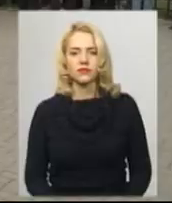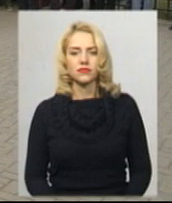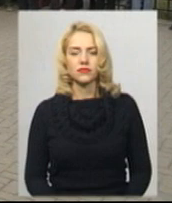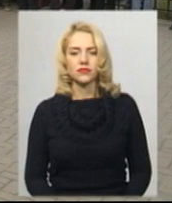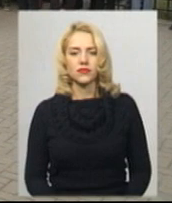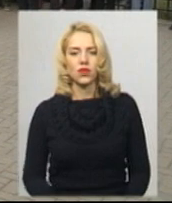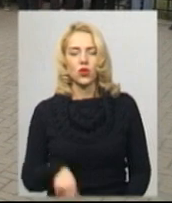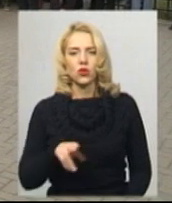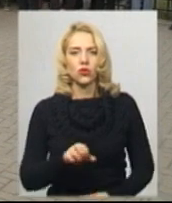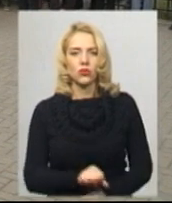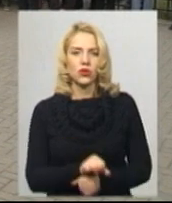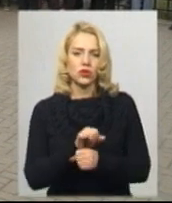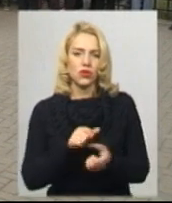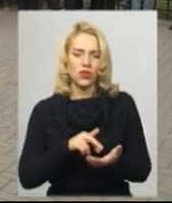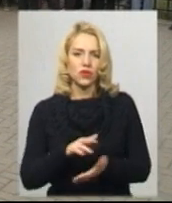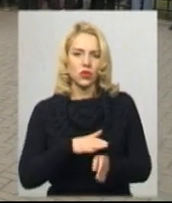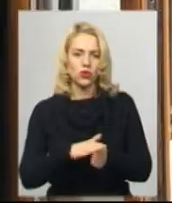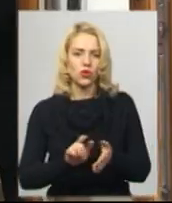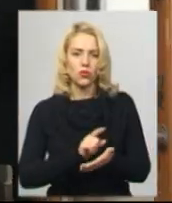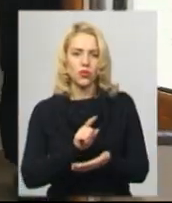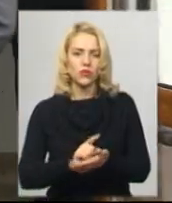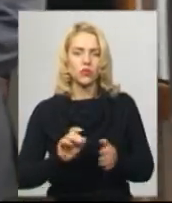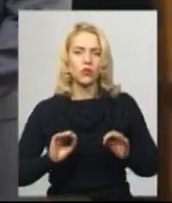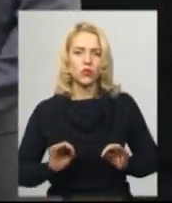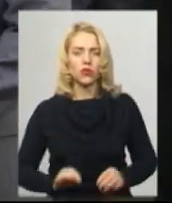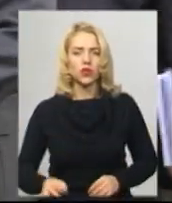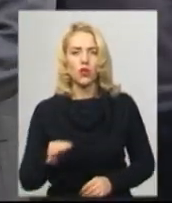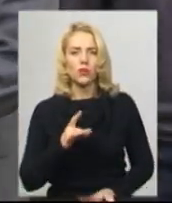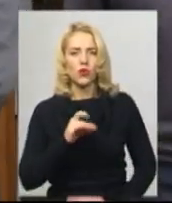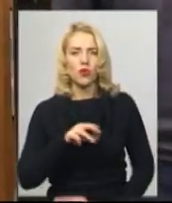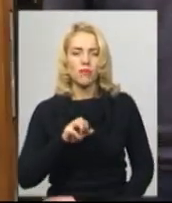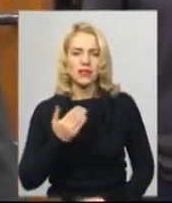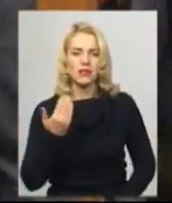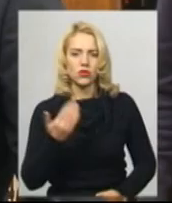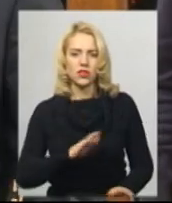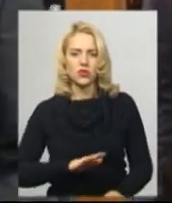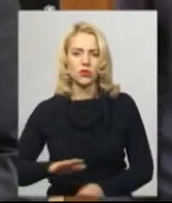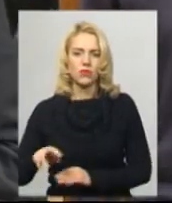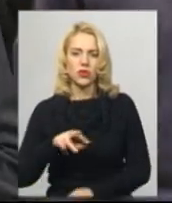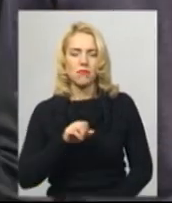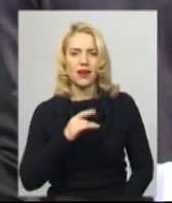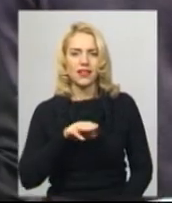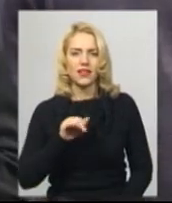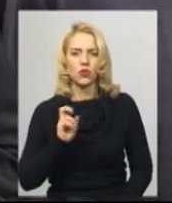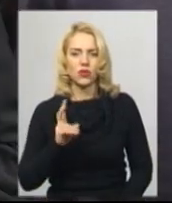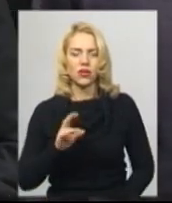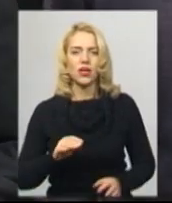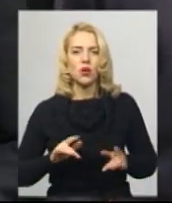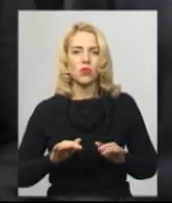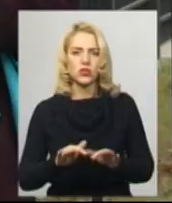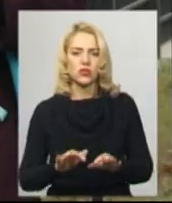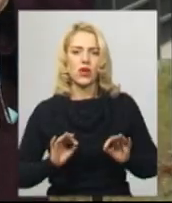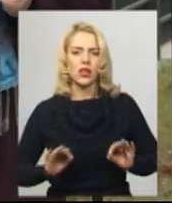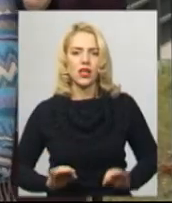До протестувальників вийшли виконуючі обов'язки прокурора області Сергій Ромась, його заступник Олександр Мартанюк та процесуальний прокурор Роман